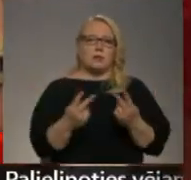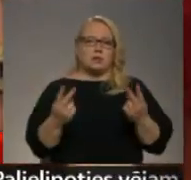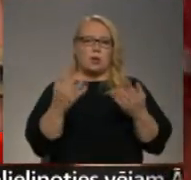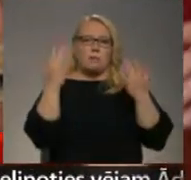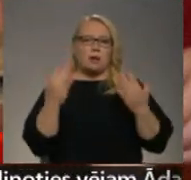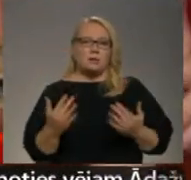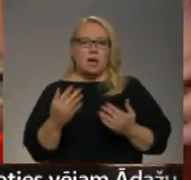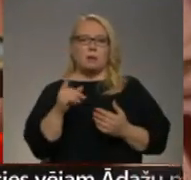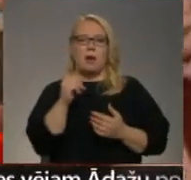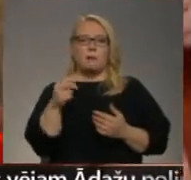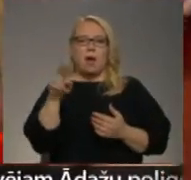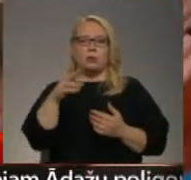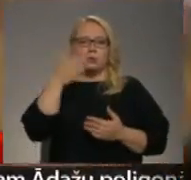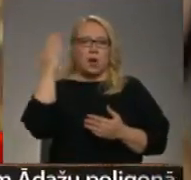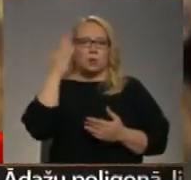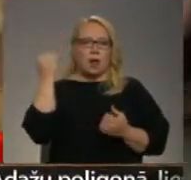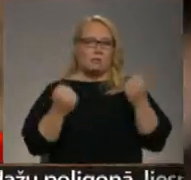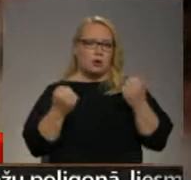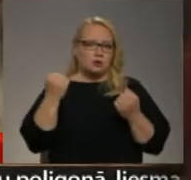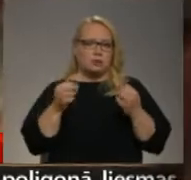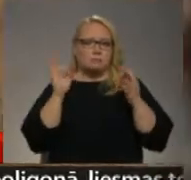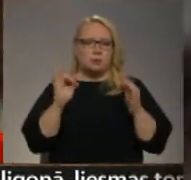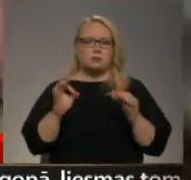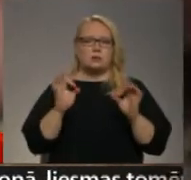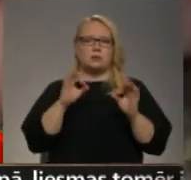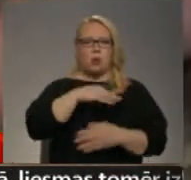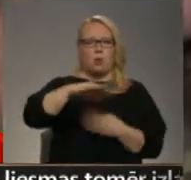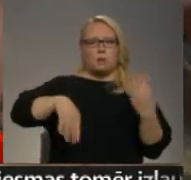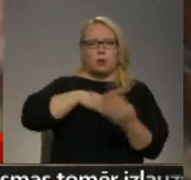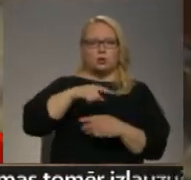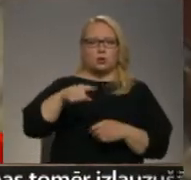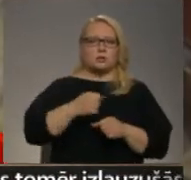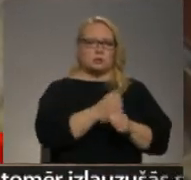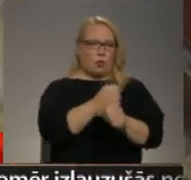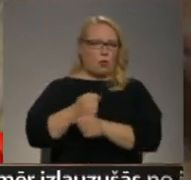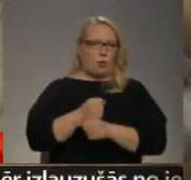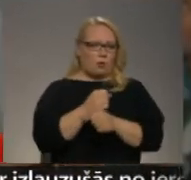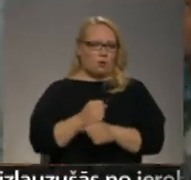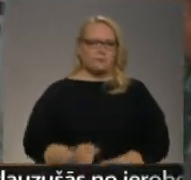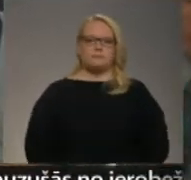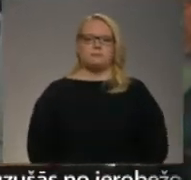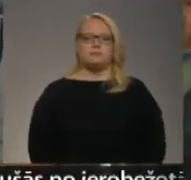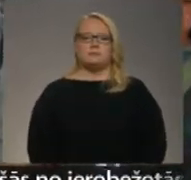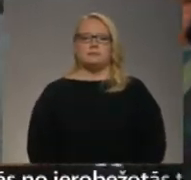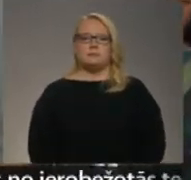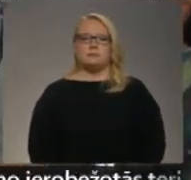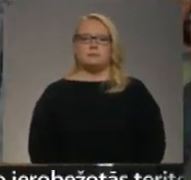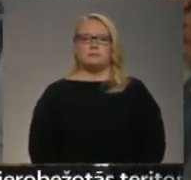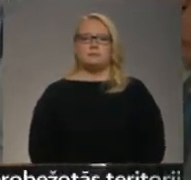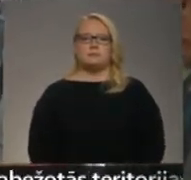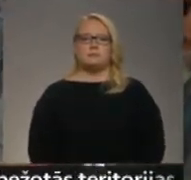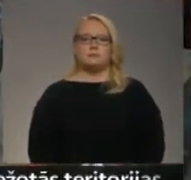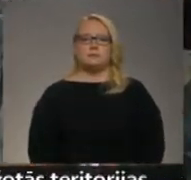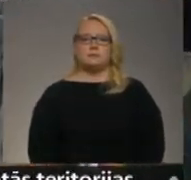pasākumā paduris jautrā mašīna talka, pavisam īstā kuļmašīnā tos nokultu. Ieva Benefeld Baiba podniec Ivo Perševicu skrundas